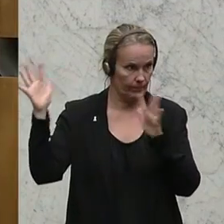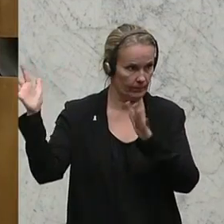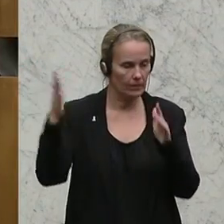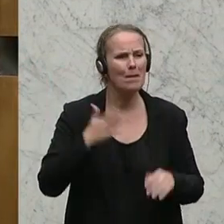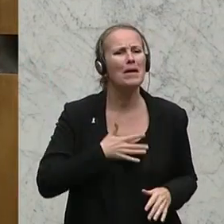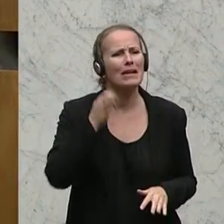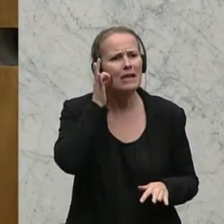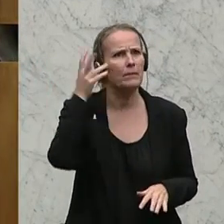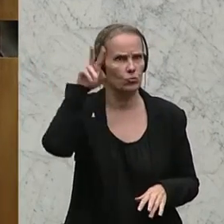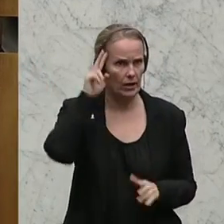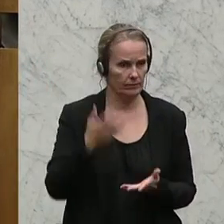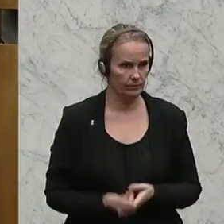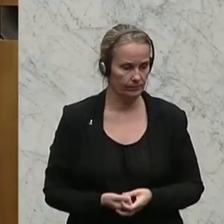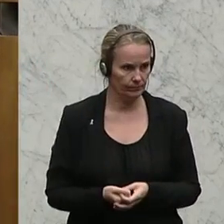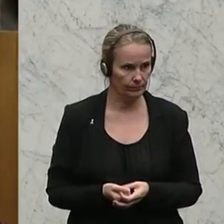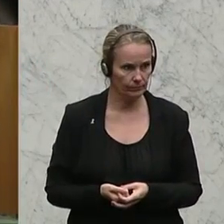Meine Damen und Herren,